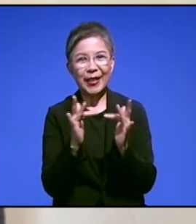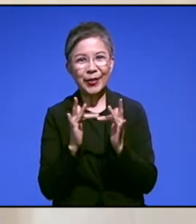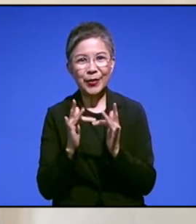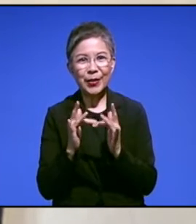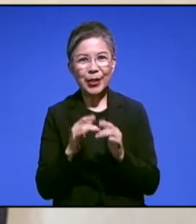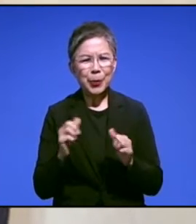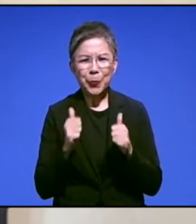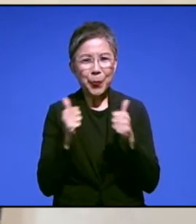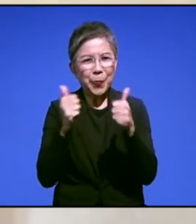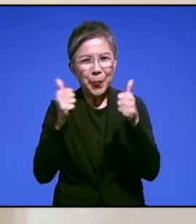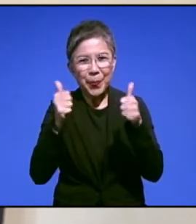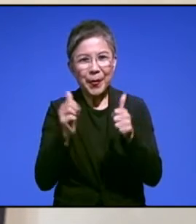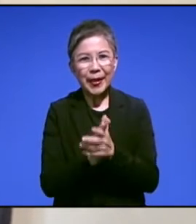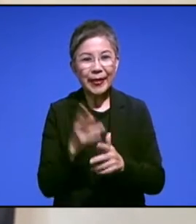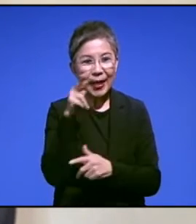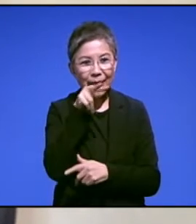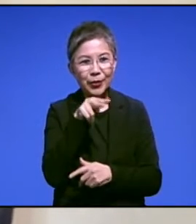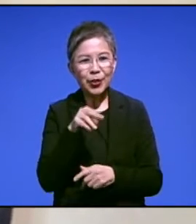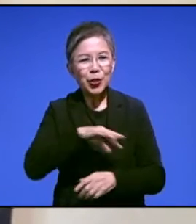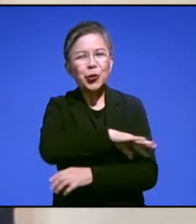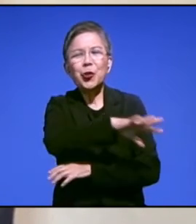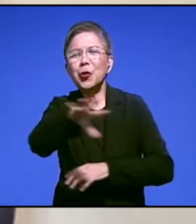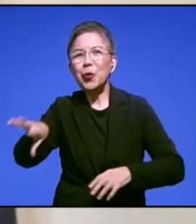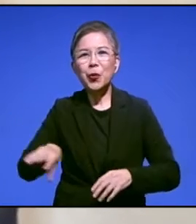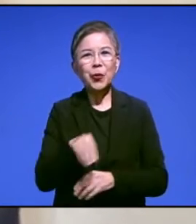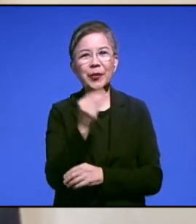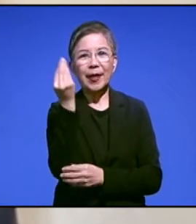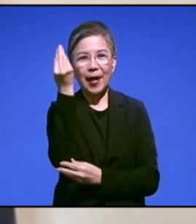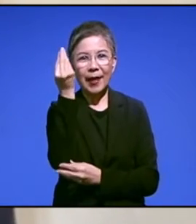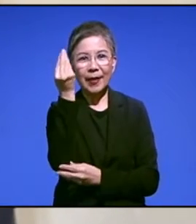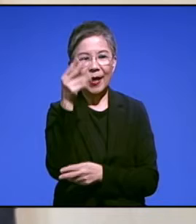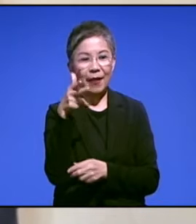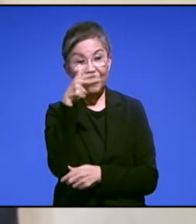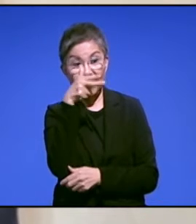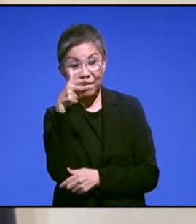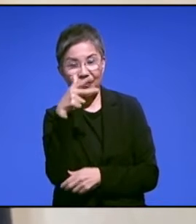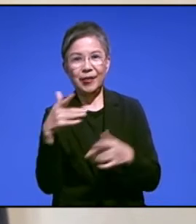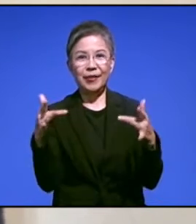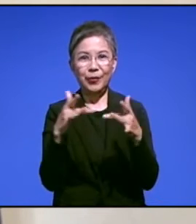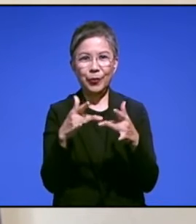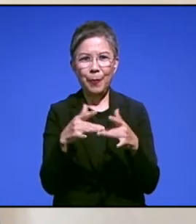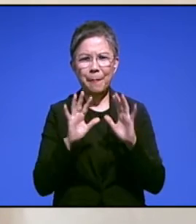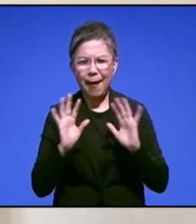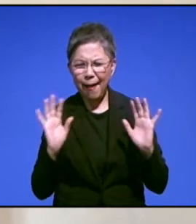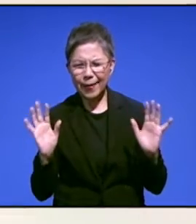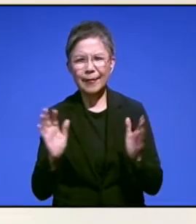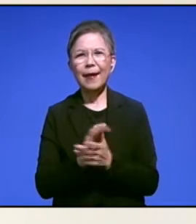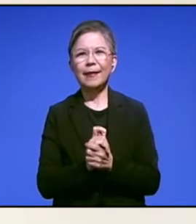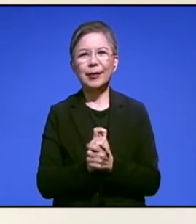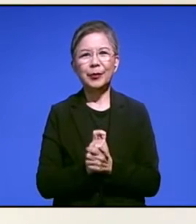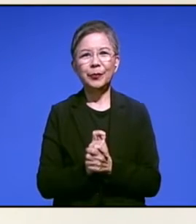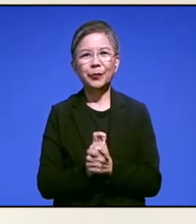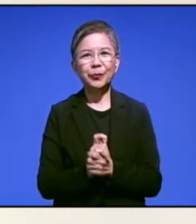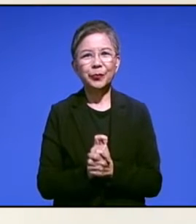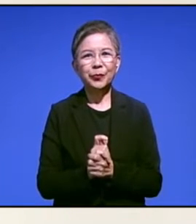sama-sama seru. Kita masih bisa lihat sudut-sudut kota Jakarta dari berbagai video dan lewat virtual tour yang sekarang lagi banyak banget diselenggarakan. Tapi ada